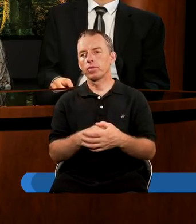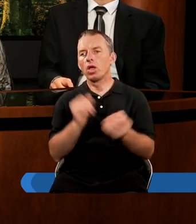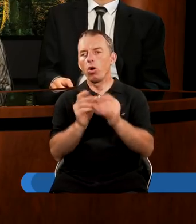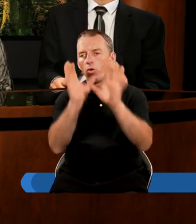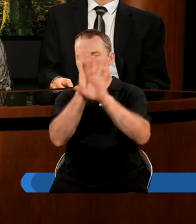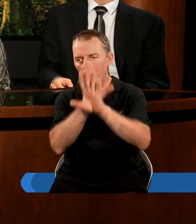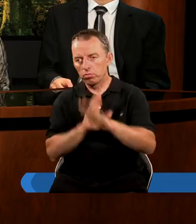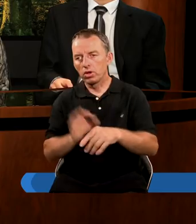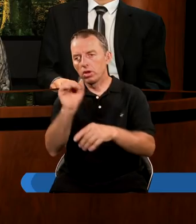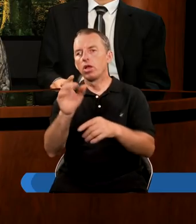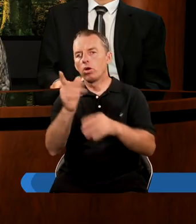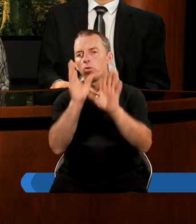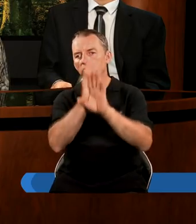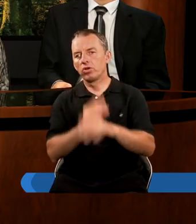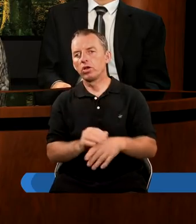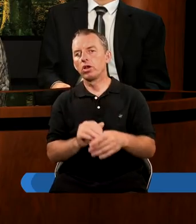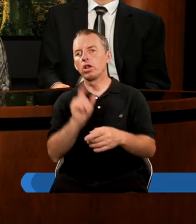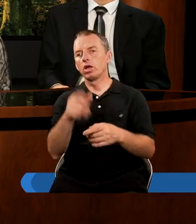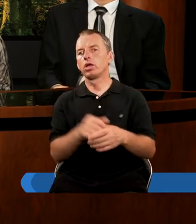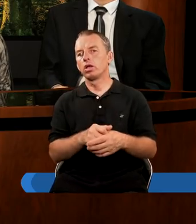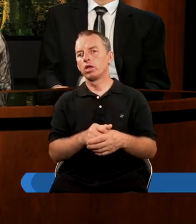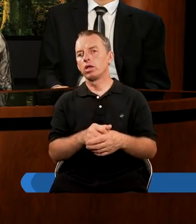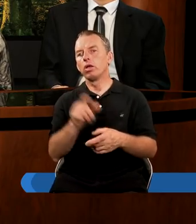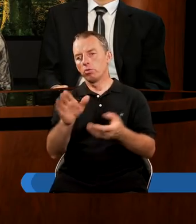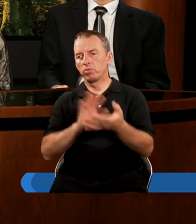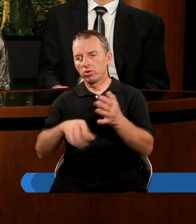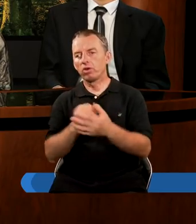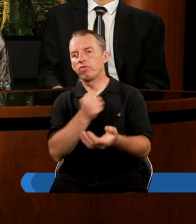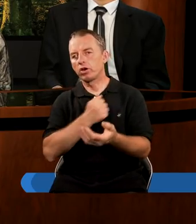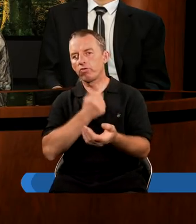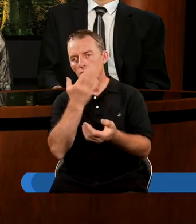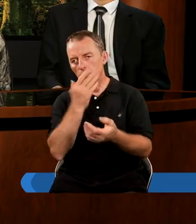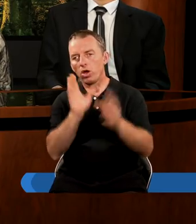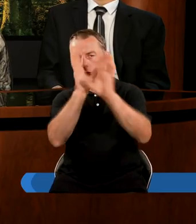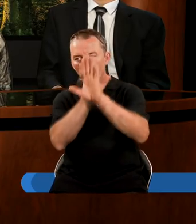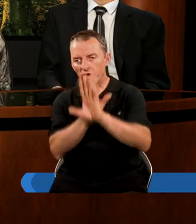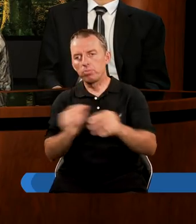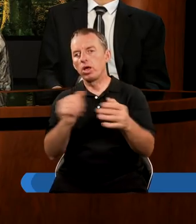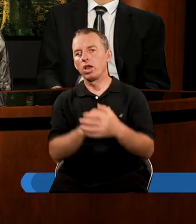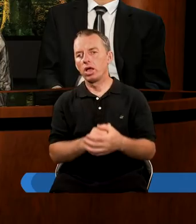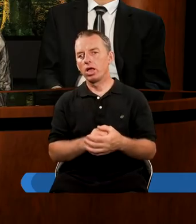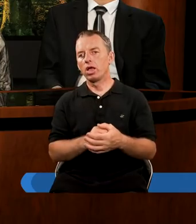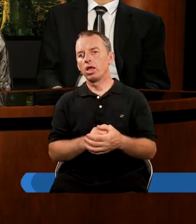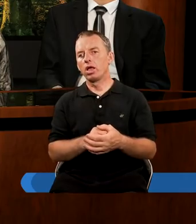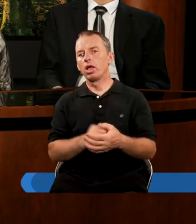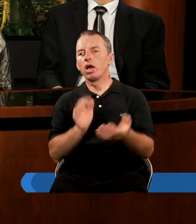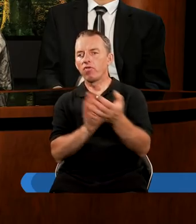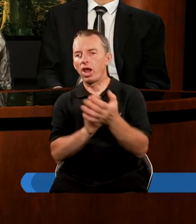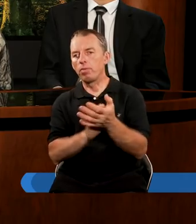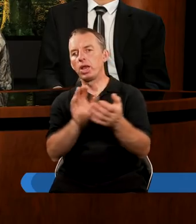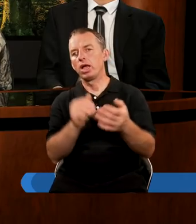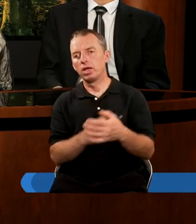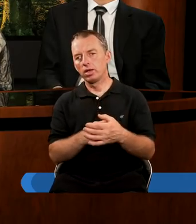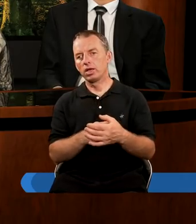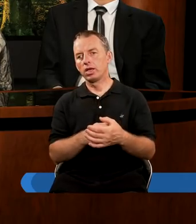Do uwielbionego swoje, podobnych do uwielbionego. Przekład warszawski mówi uwielbione, ekumeniczne, chwalebne.